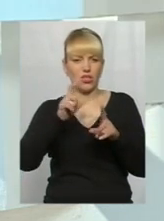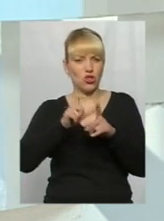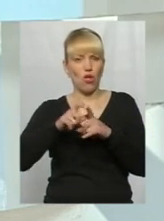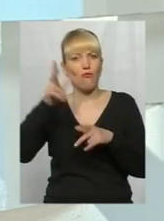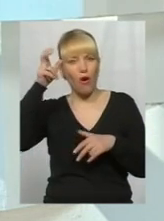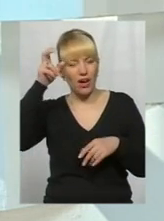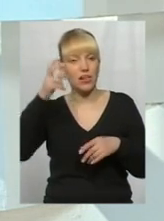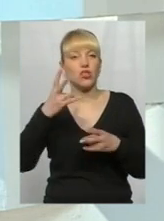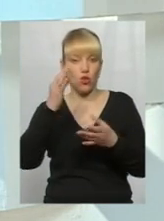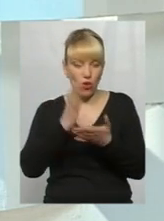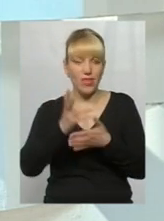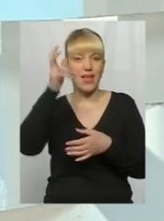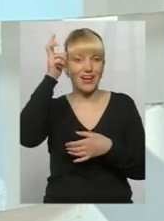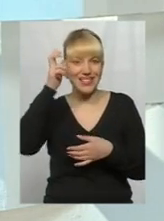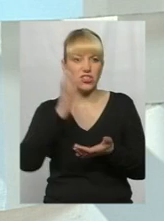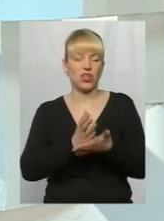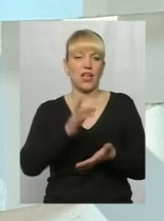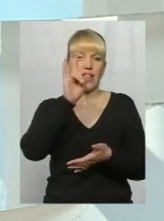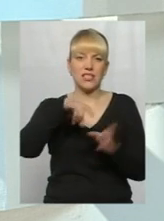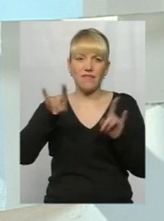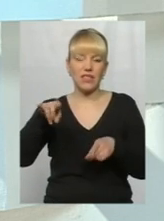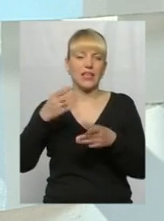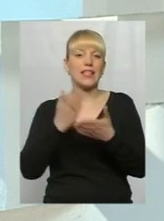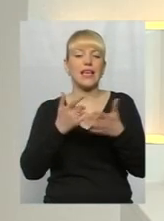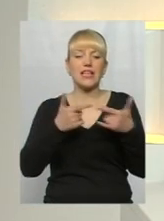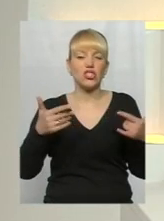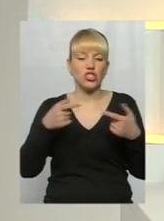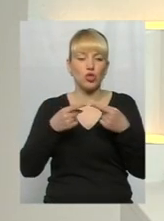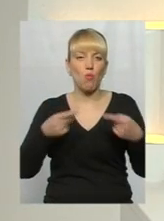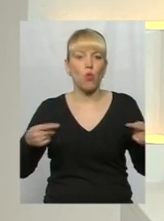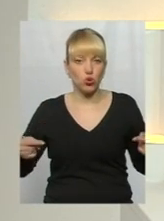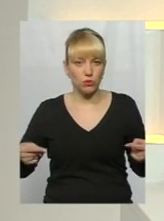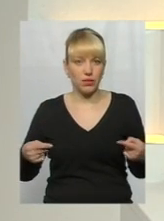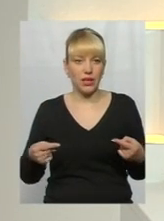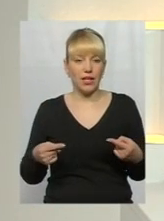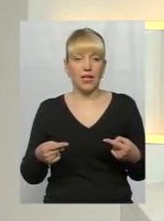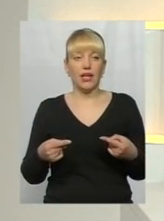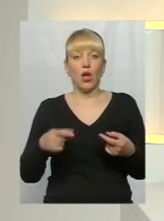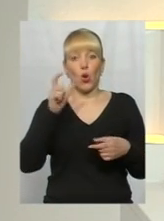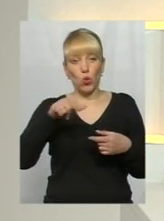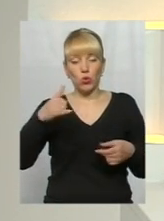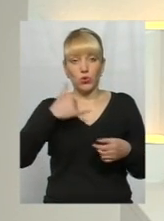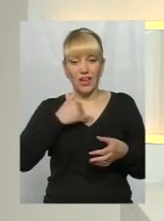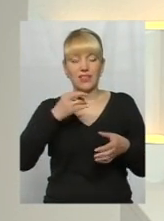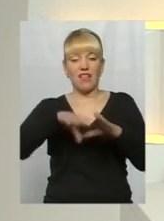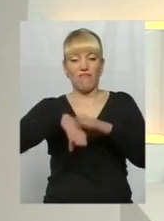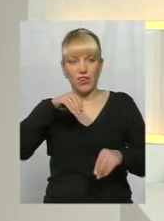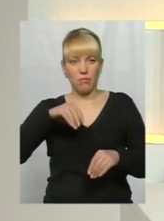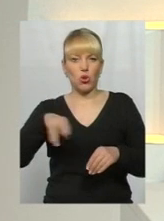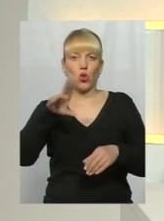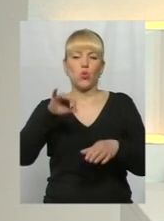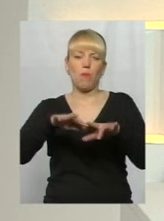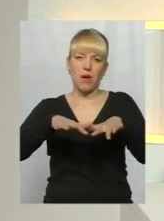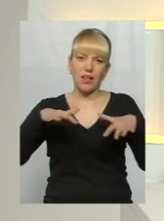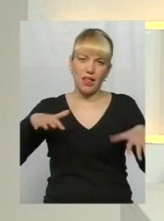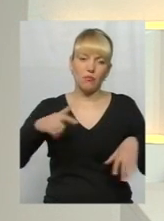не дуже люблю, але є гречка, є вікна, є інші способи. І, знову ж таки, люди в нас на вибори будь-які. Там то парламент,